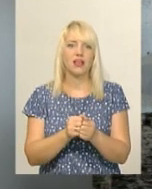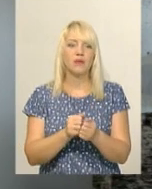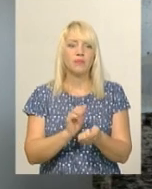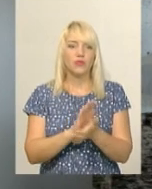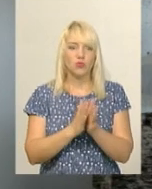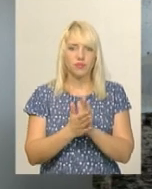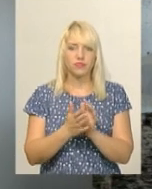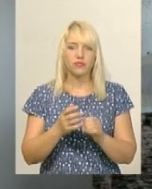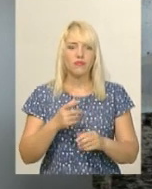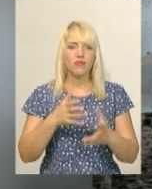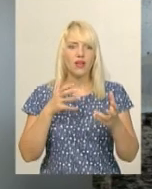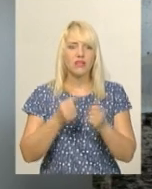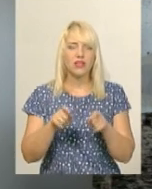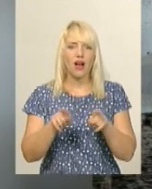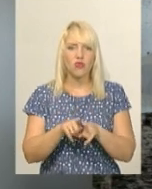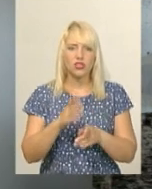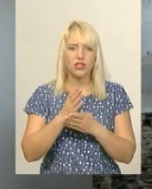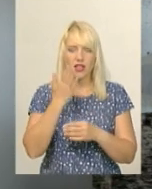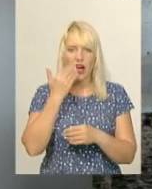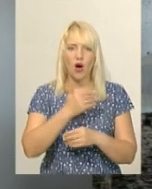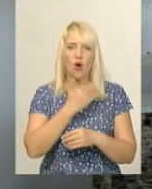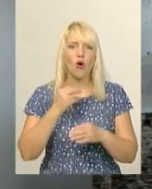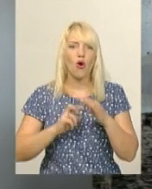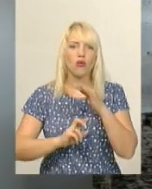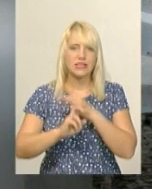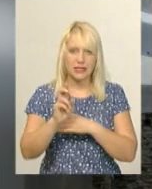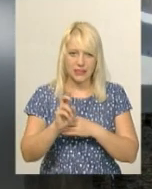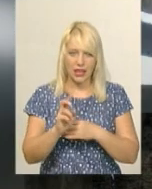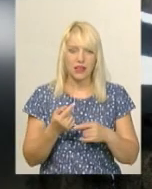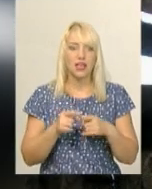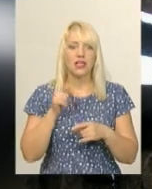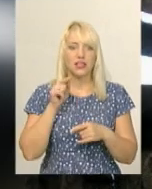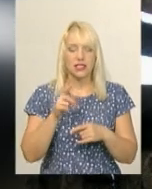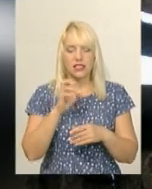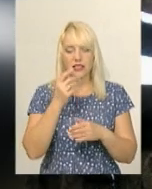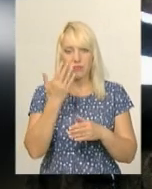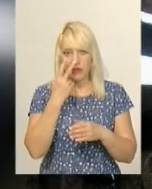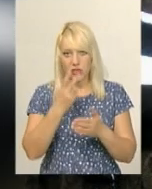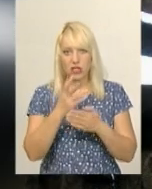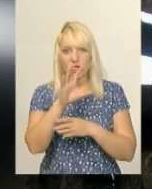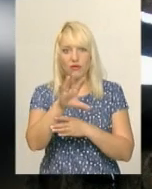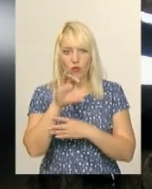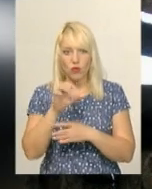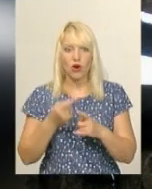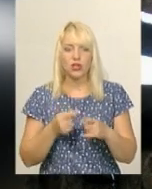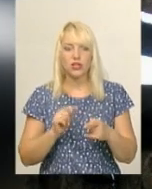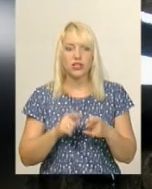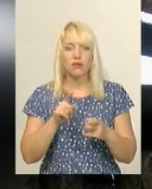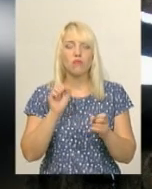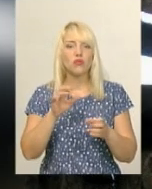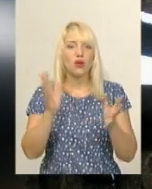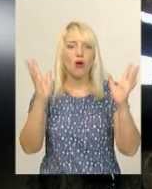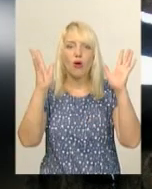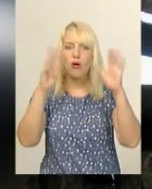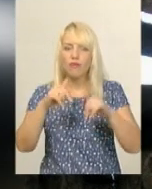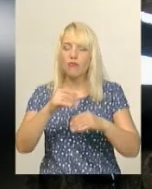Ізяславі і фарний костел. Його фото ви зараз бачите на екрані. За словами Сергія Шпаковського, покрівля пам'ятки може обвалитись у будь